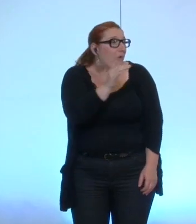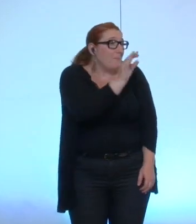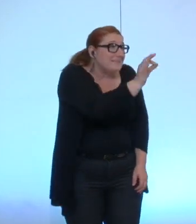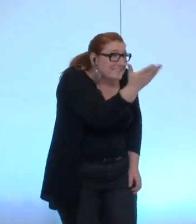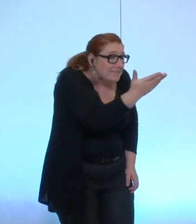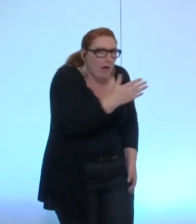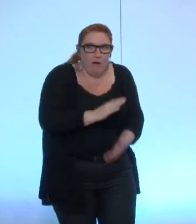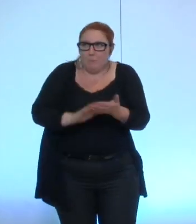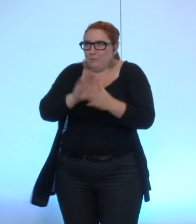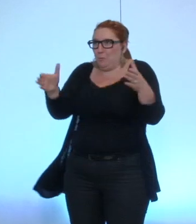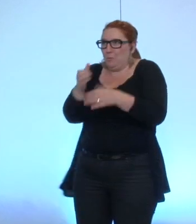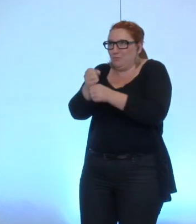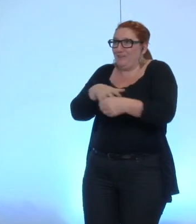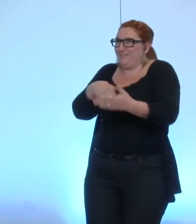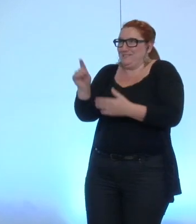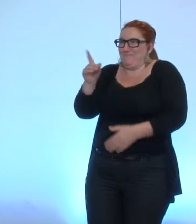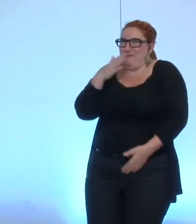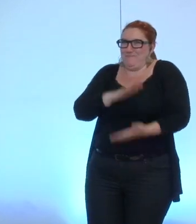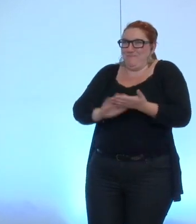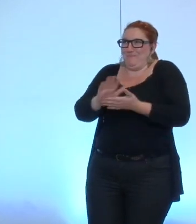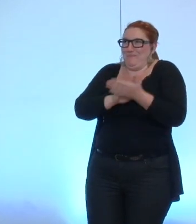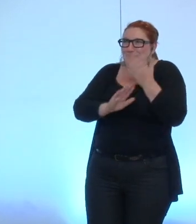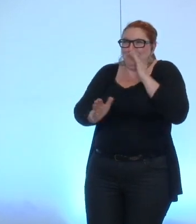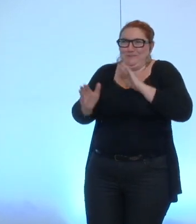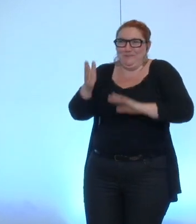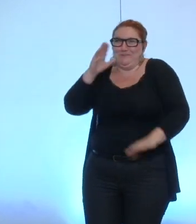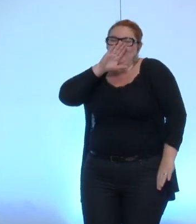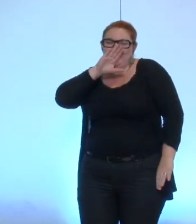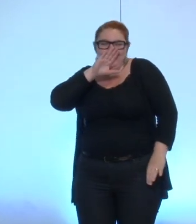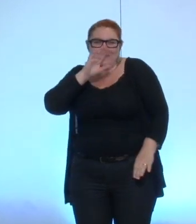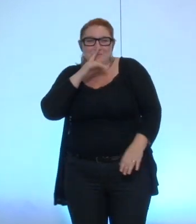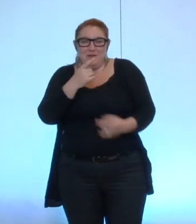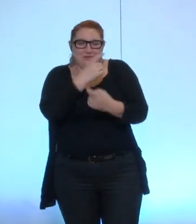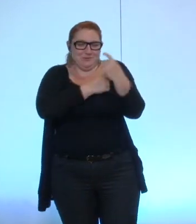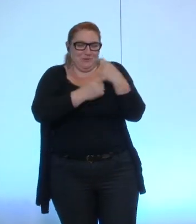vous êtes pardonné je reviens à notre amendement monsieur Safar